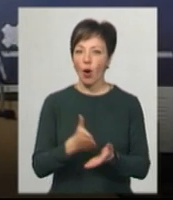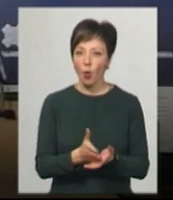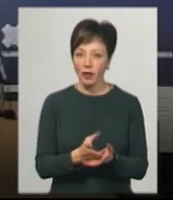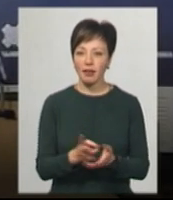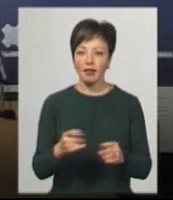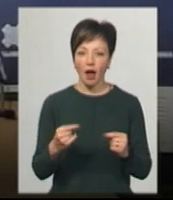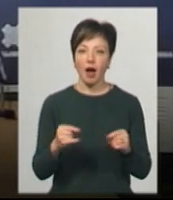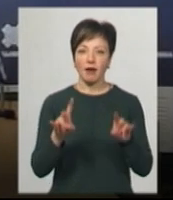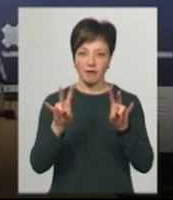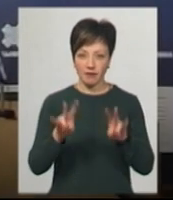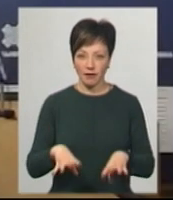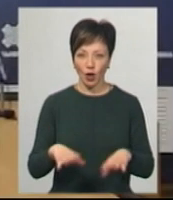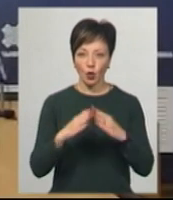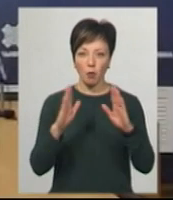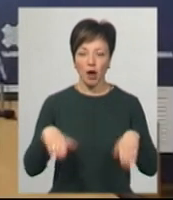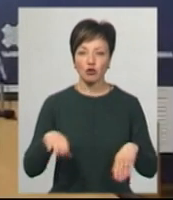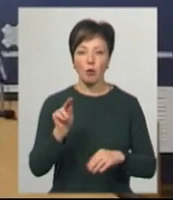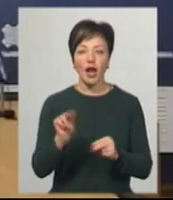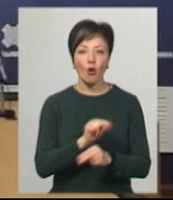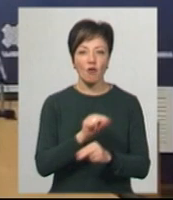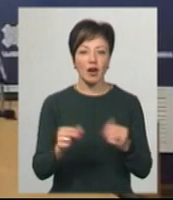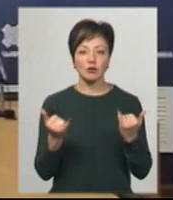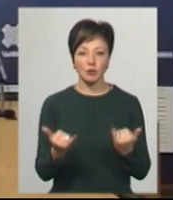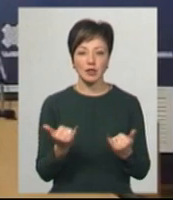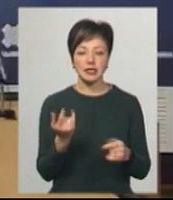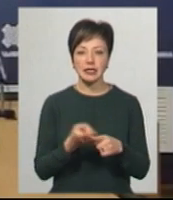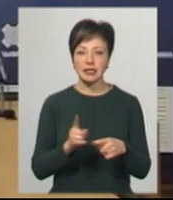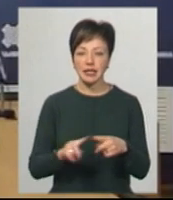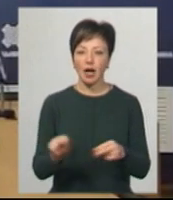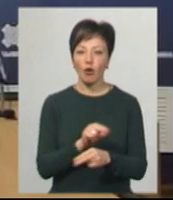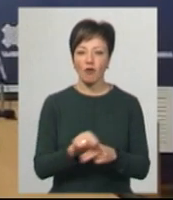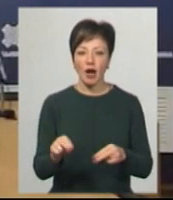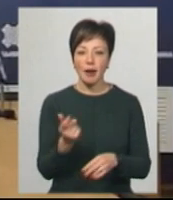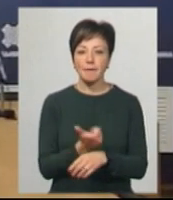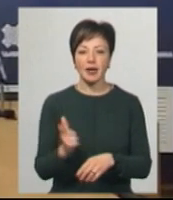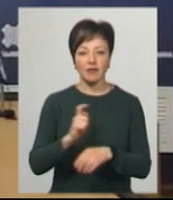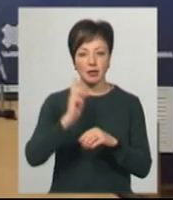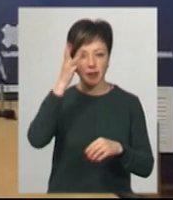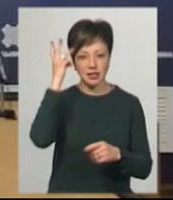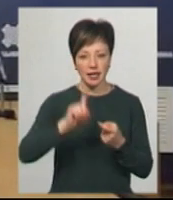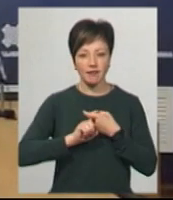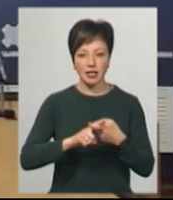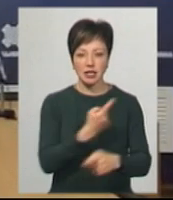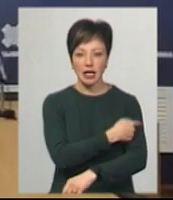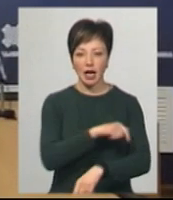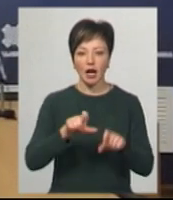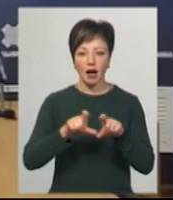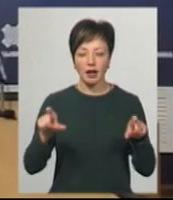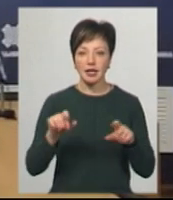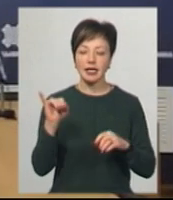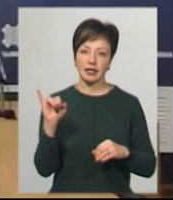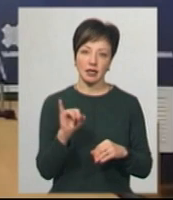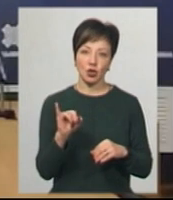на стаціонарному лікуванні. Сьогодні це лікування здійснюється переважно у Хмельницькій інфекційній лікарні. І